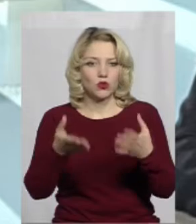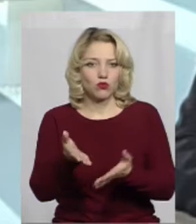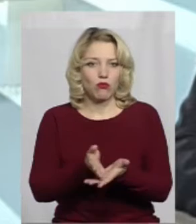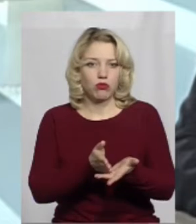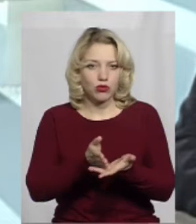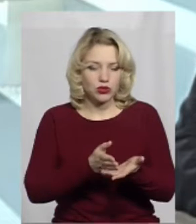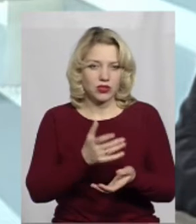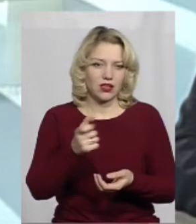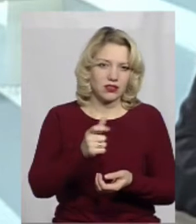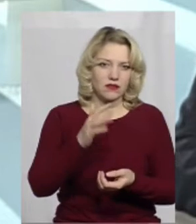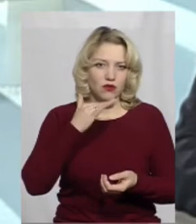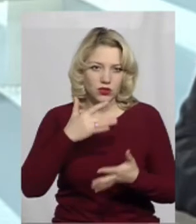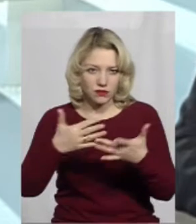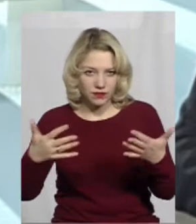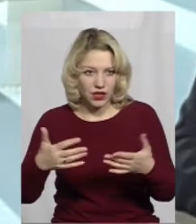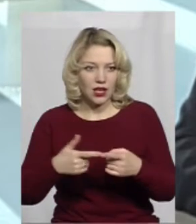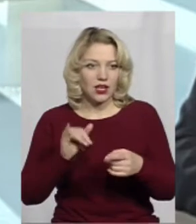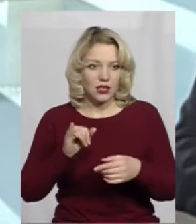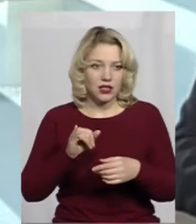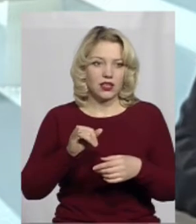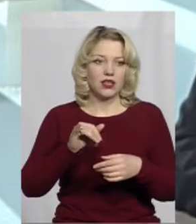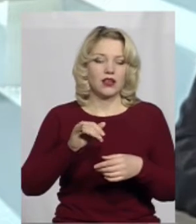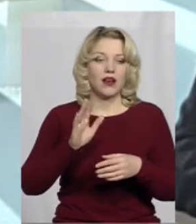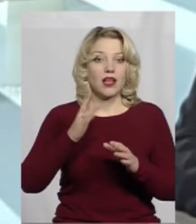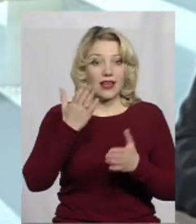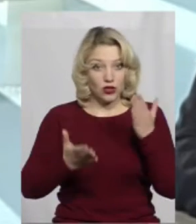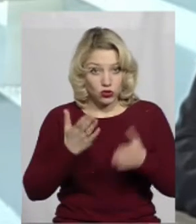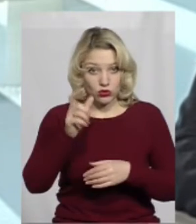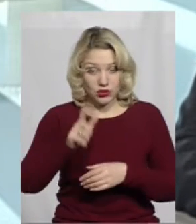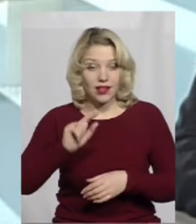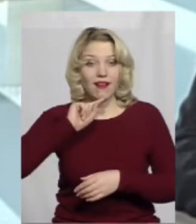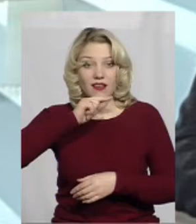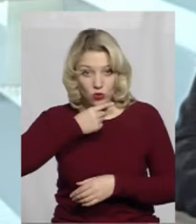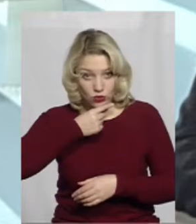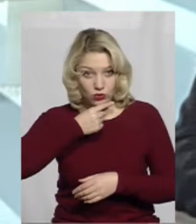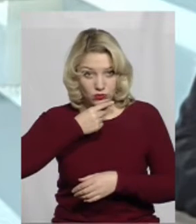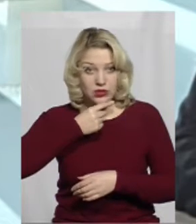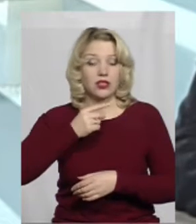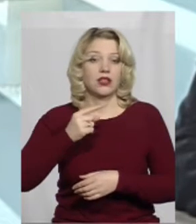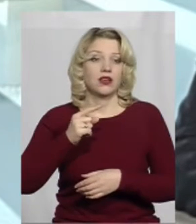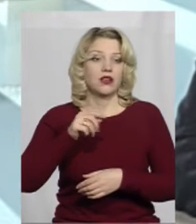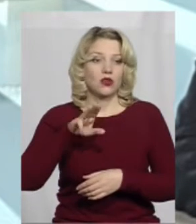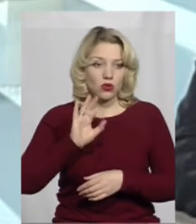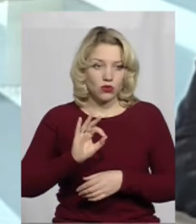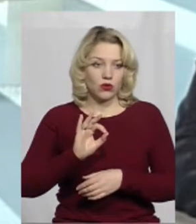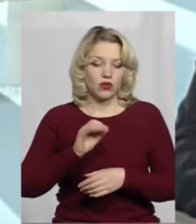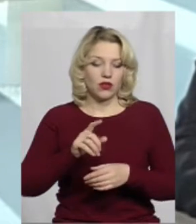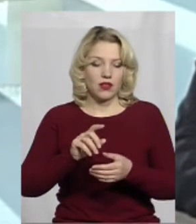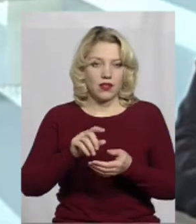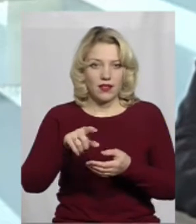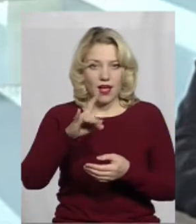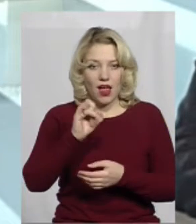скажімо так, послуг, економному споживанні тої чи іншої комунальної послуги, на рахунку будуть